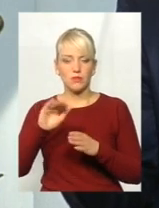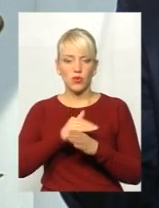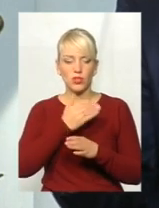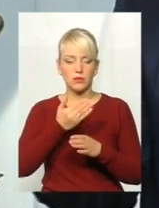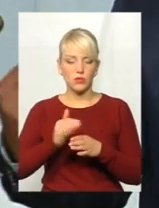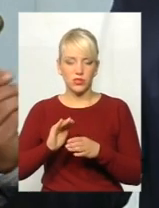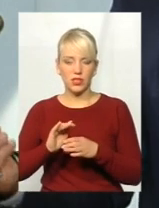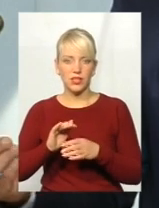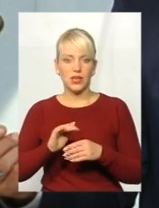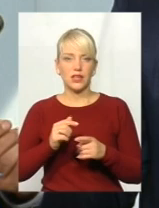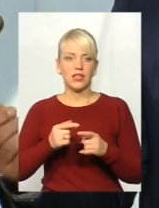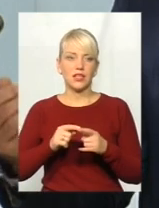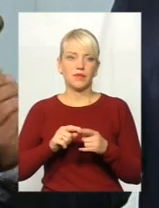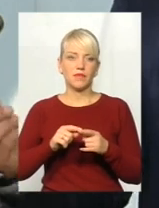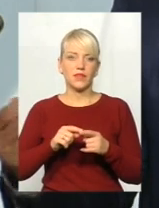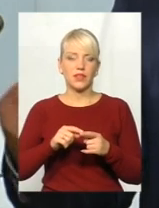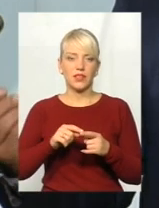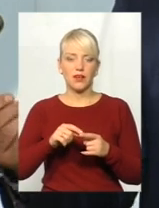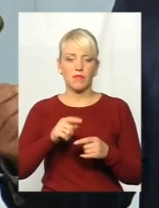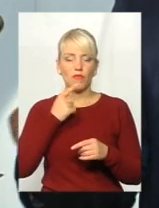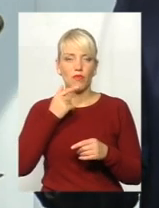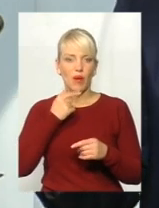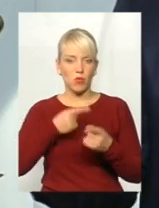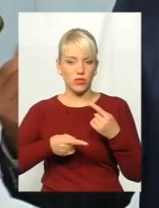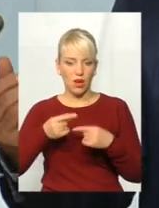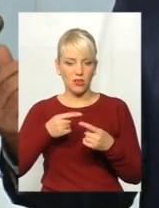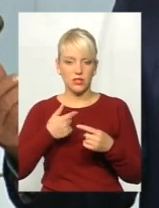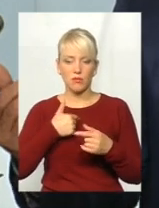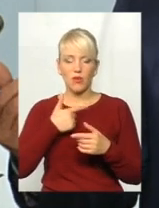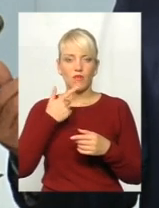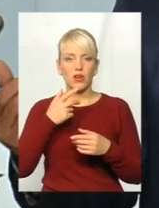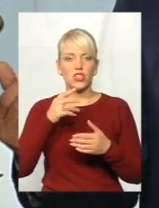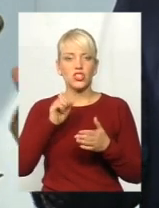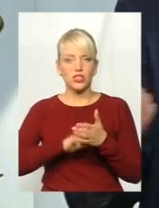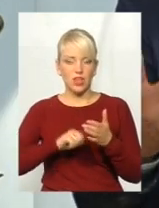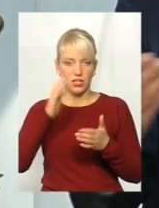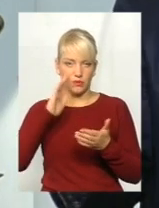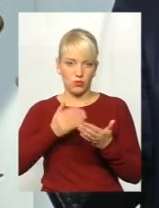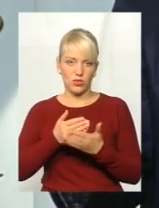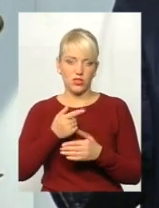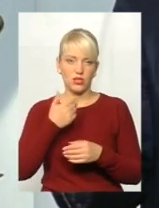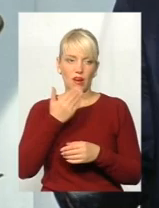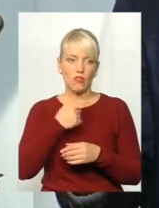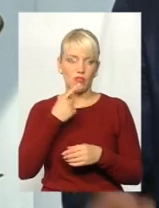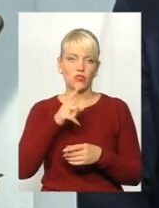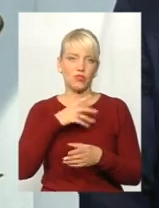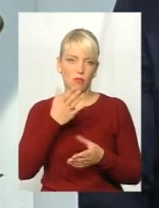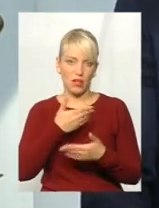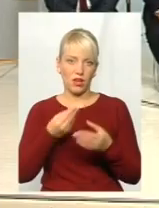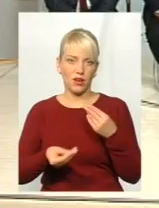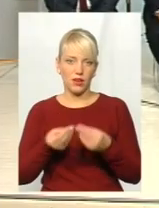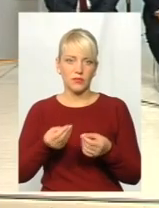через політичне. Ми готові були підтримати і все, але ви просто стали заручниками того, що ви граєтеся інколи, так як і на сьогоднішній день. Тобто